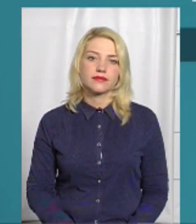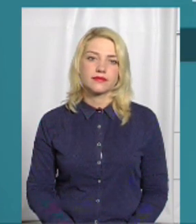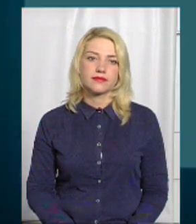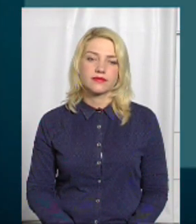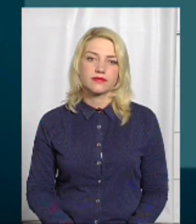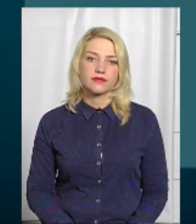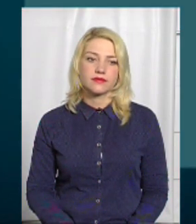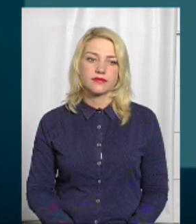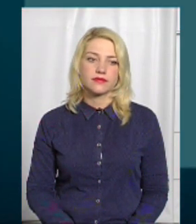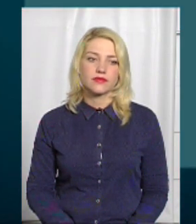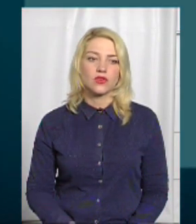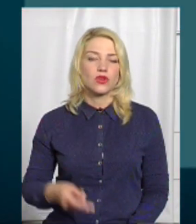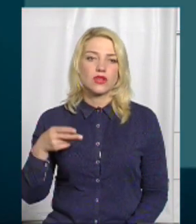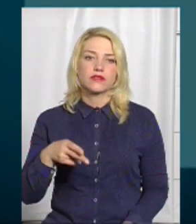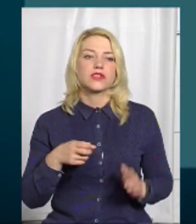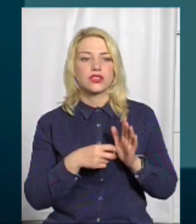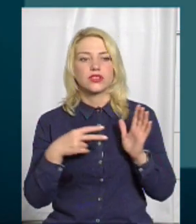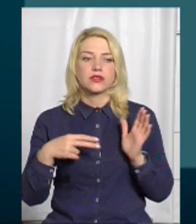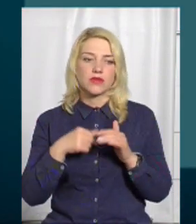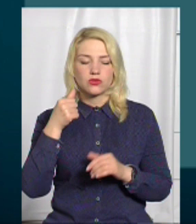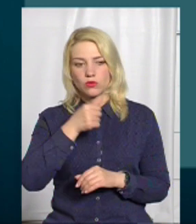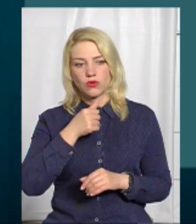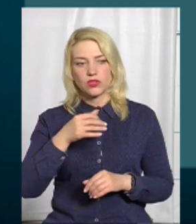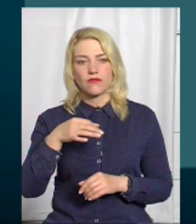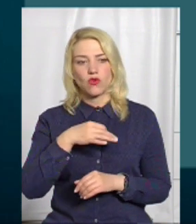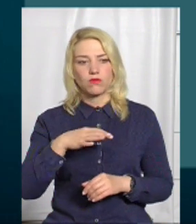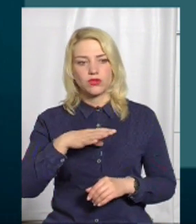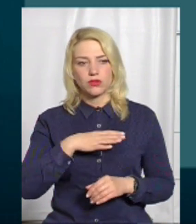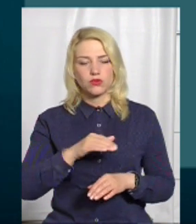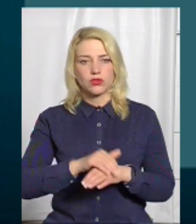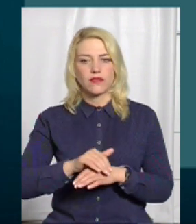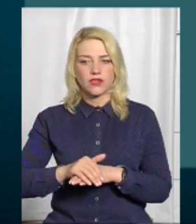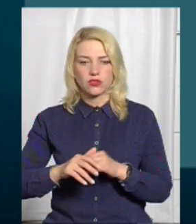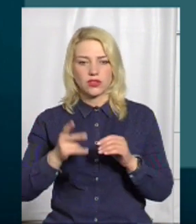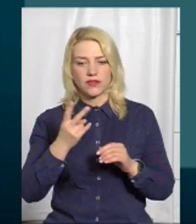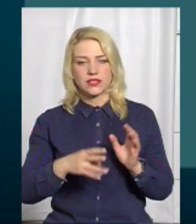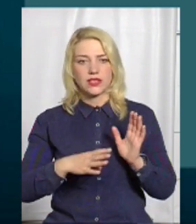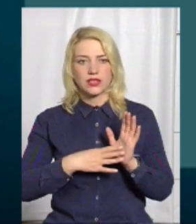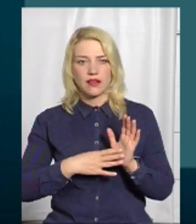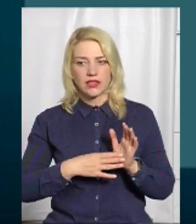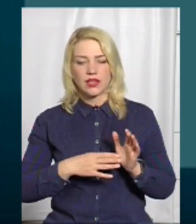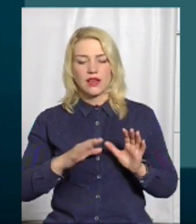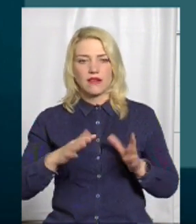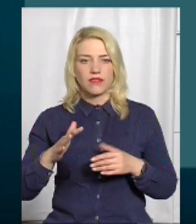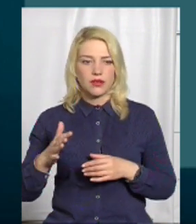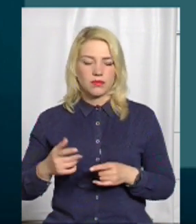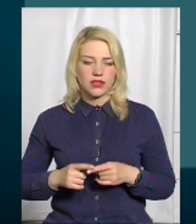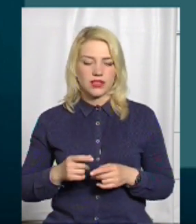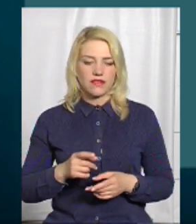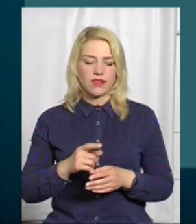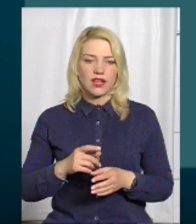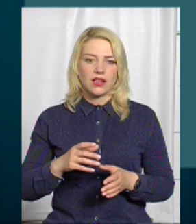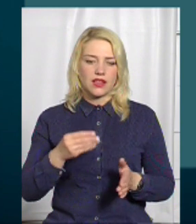У 2017 році в області було зафіксовано всього 29 випадків на руги над